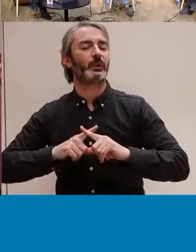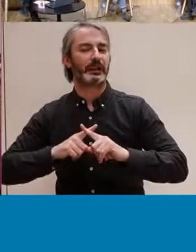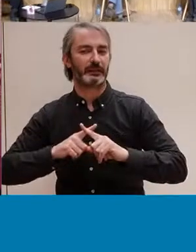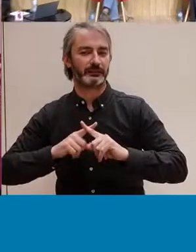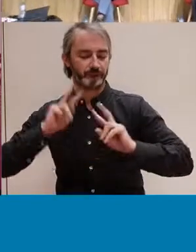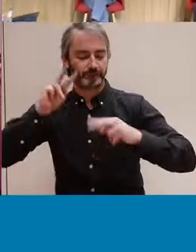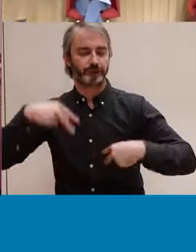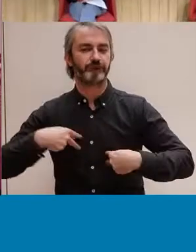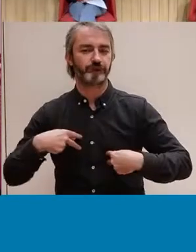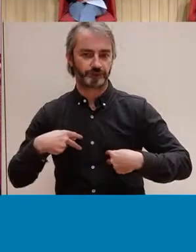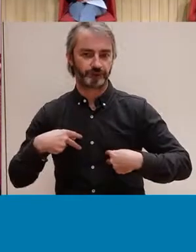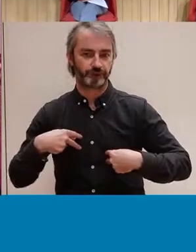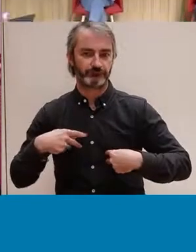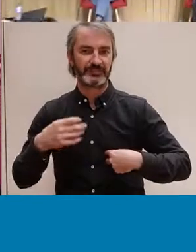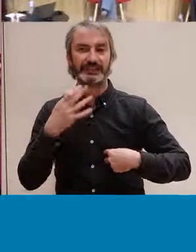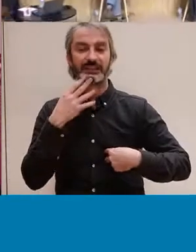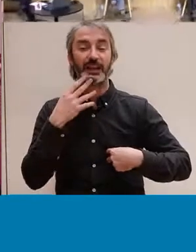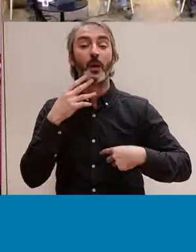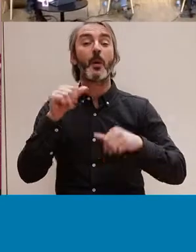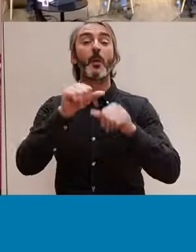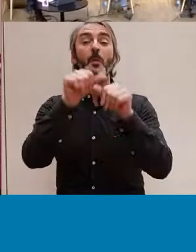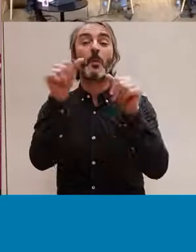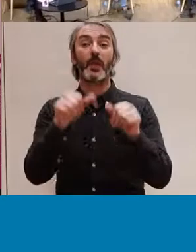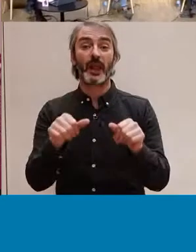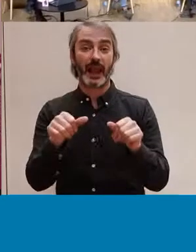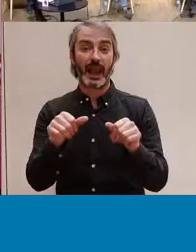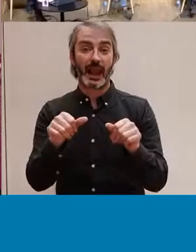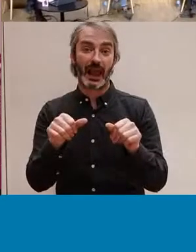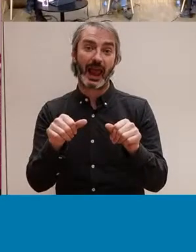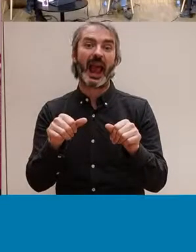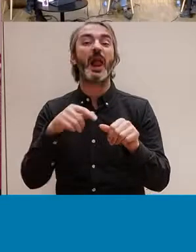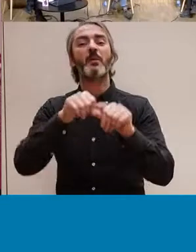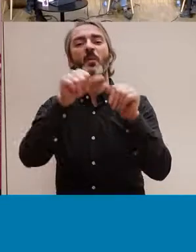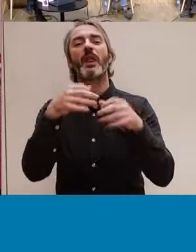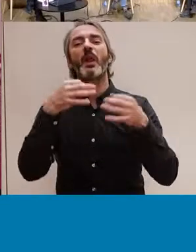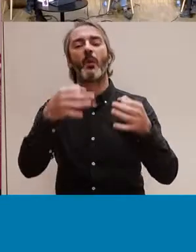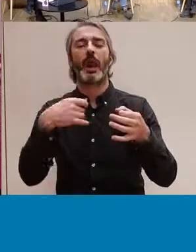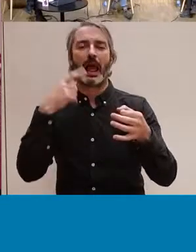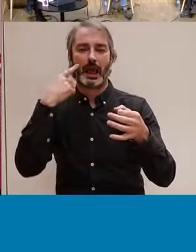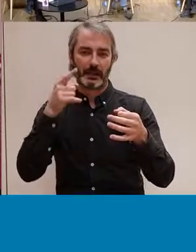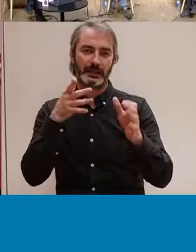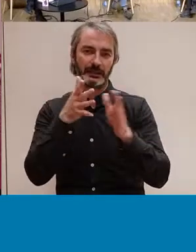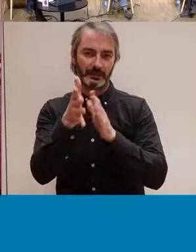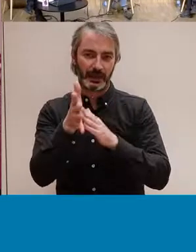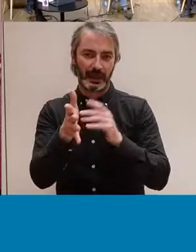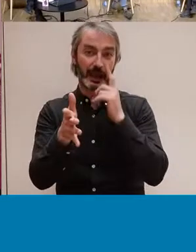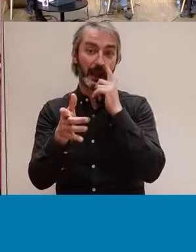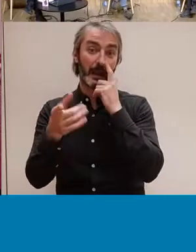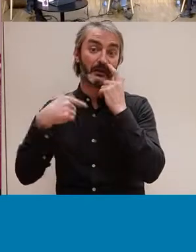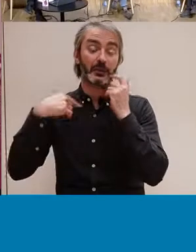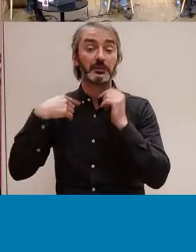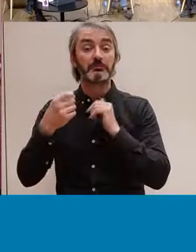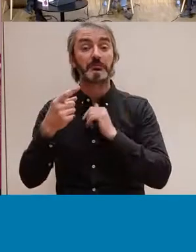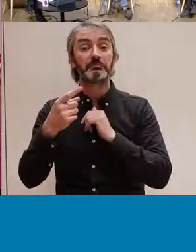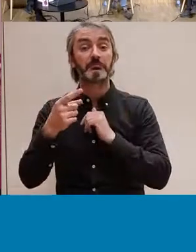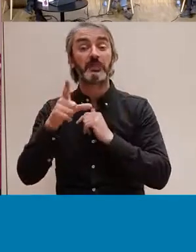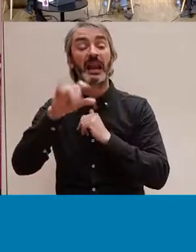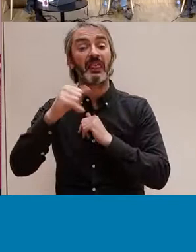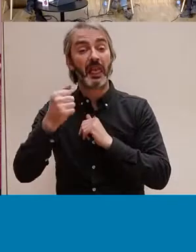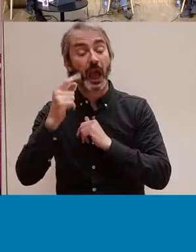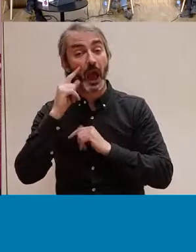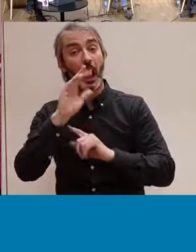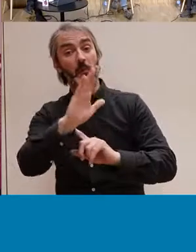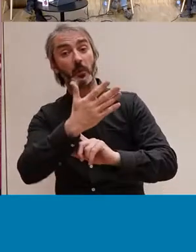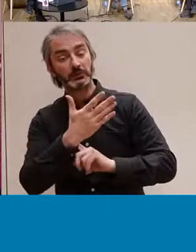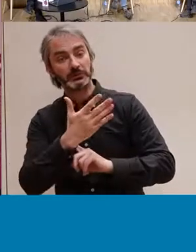aquest model del que ara intentarem desgranar una mica. Llavors, quan la Lídia ens venir amb aquesta proposta ens va semblar com ideal que